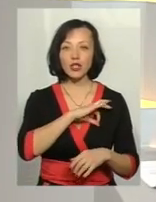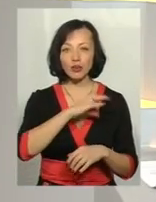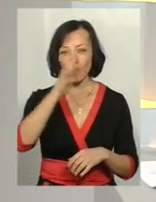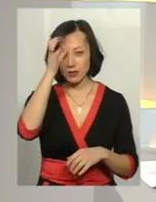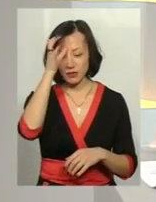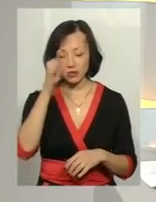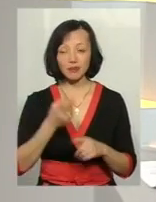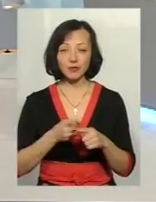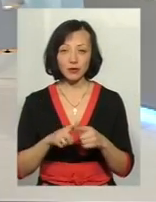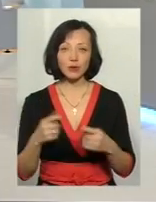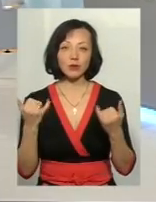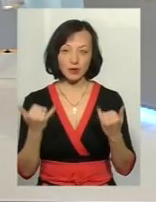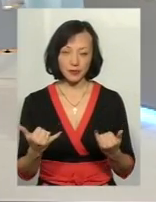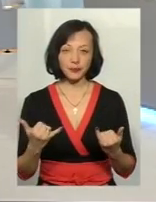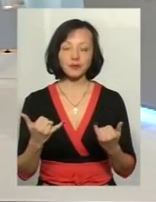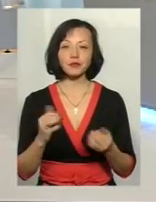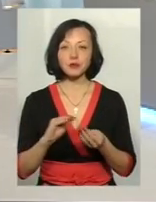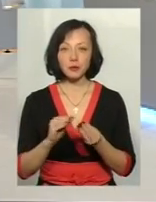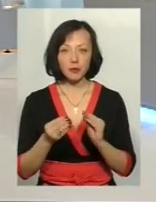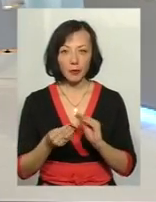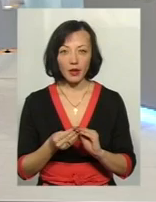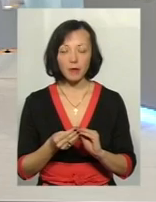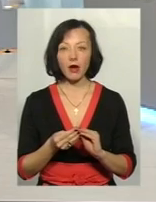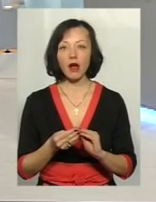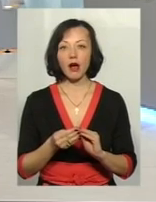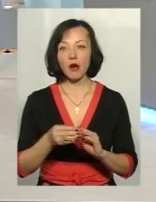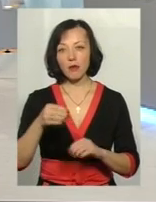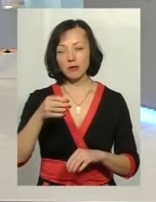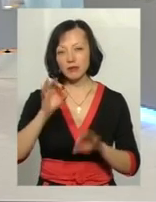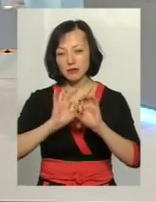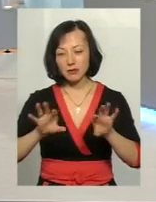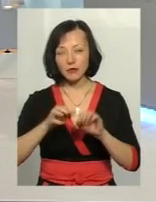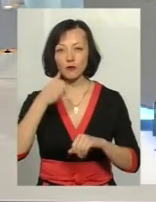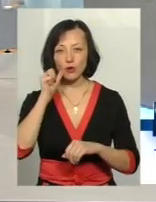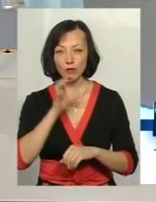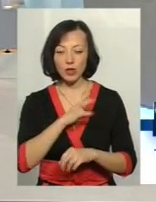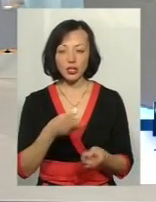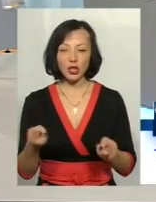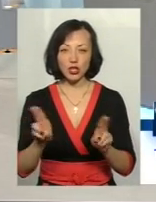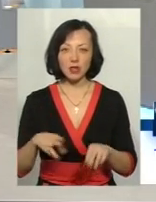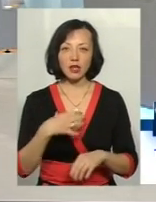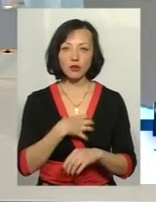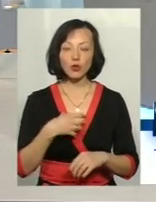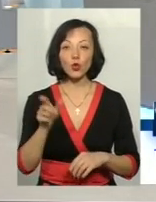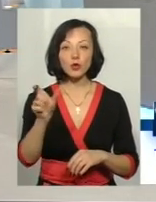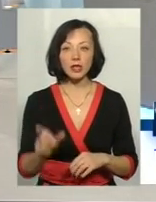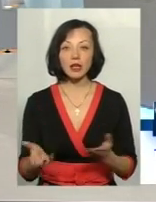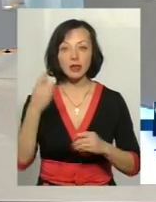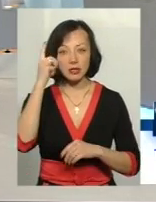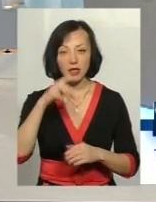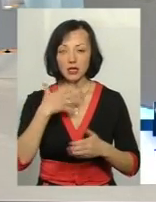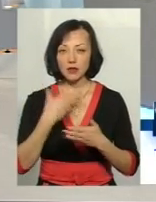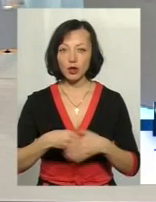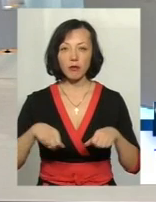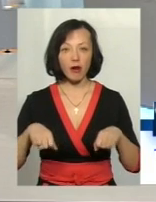актуальний? Сьогодні, скажімо, проблема правопросвітництва, вона була і вчора, вона залишається актуальною, тому що людина, яка знає свої